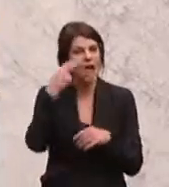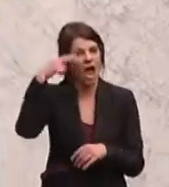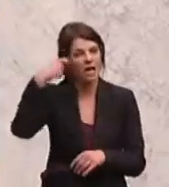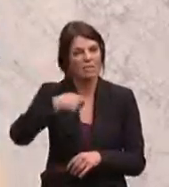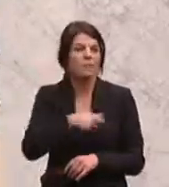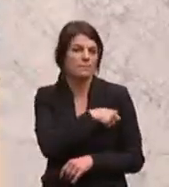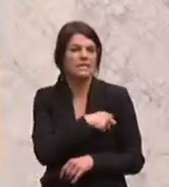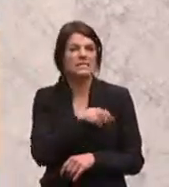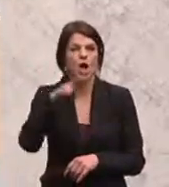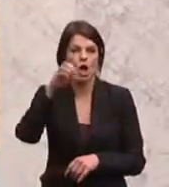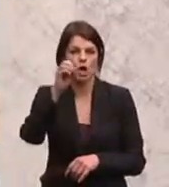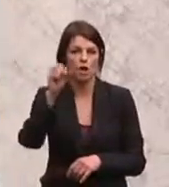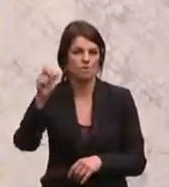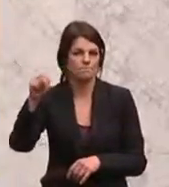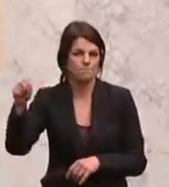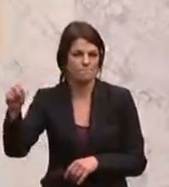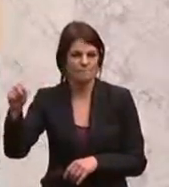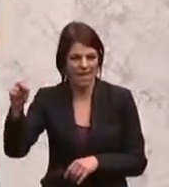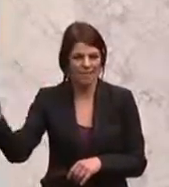und die Länder immer noch zu viel Geld haben.